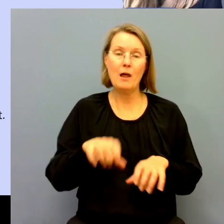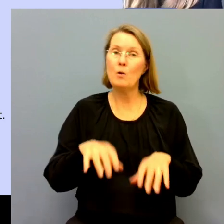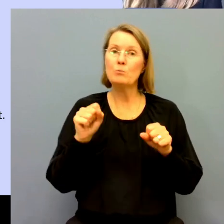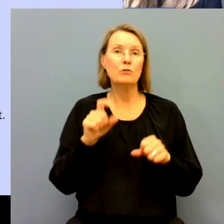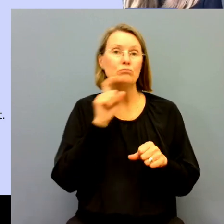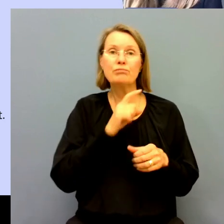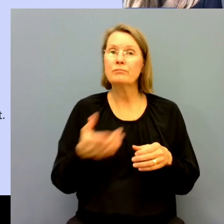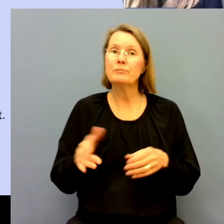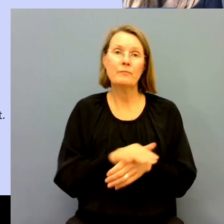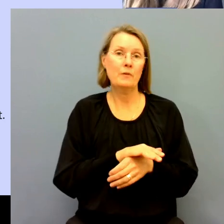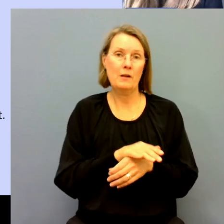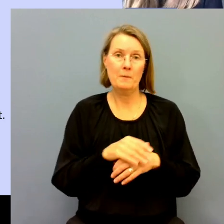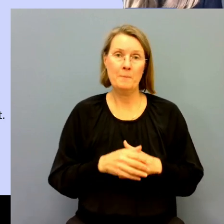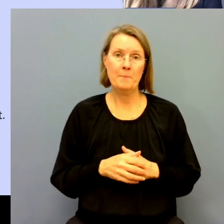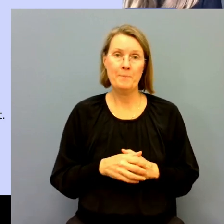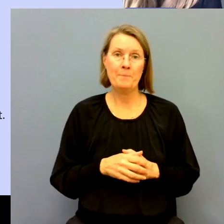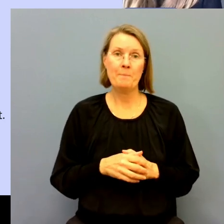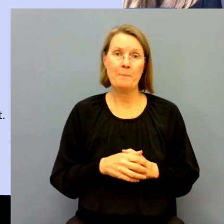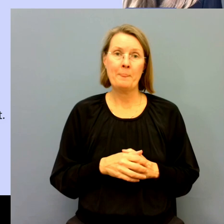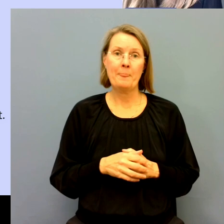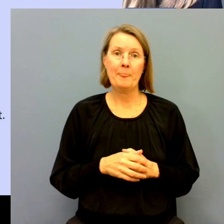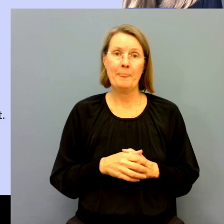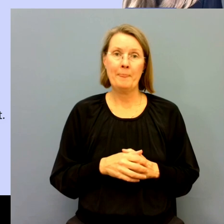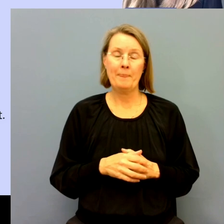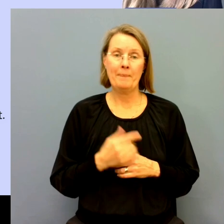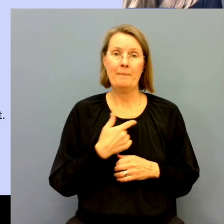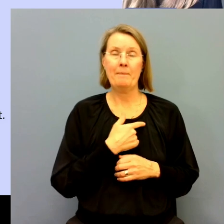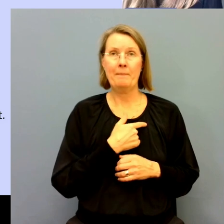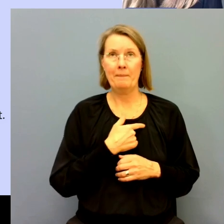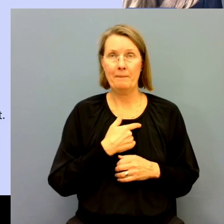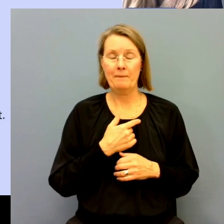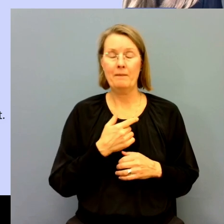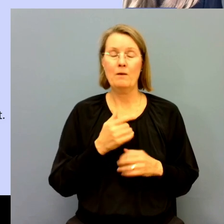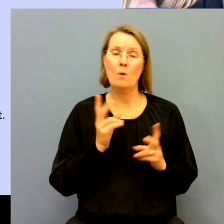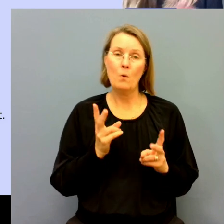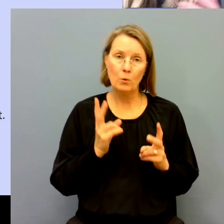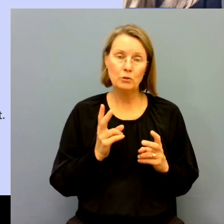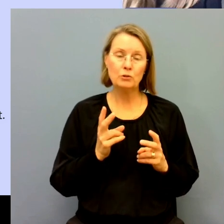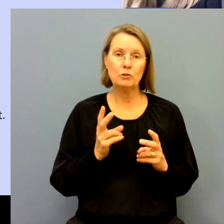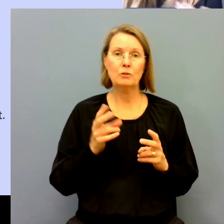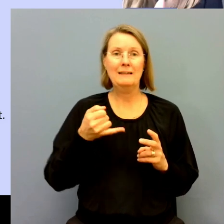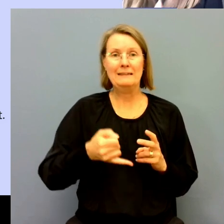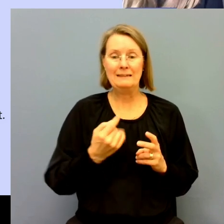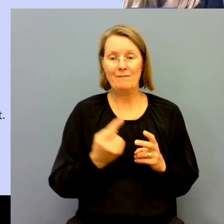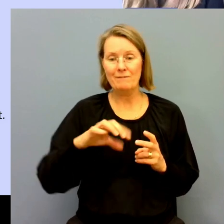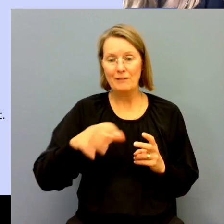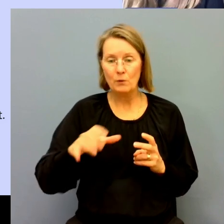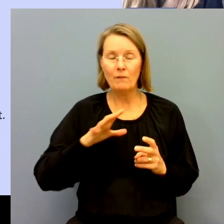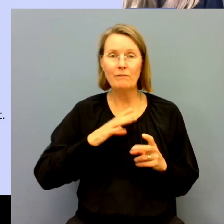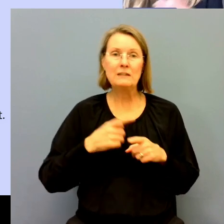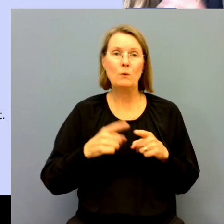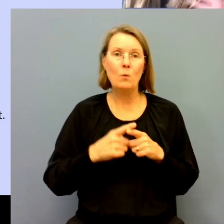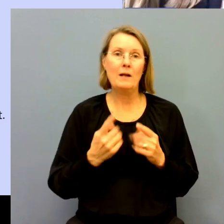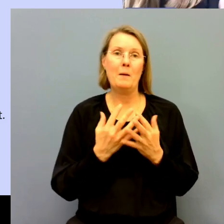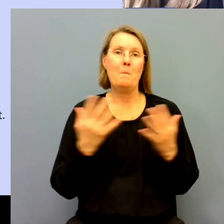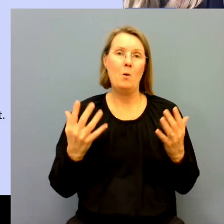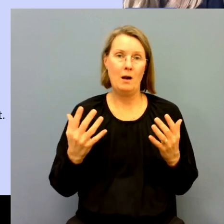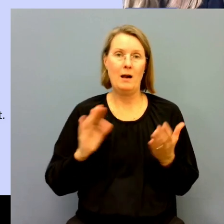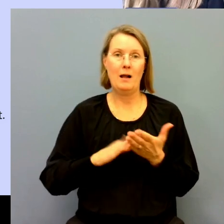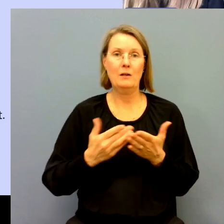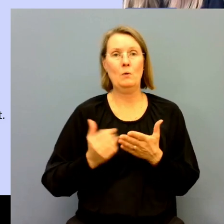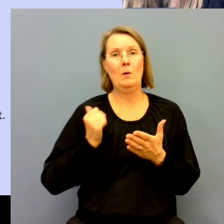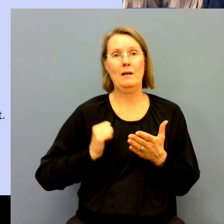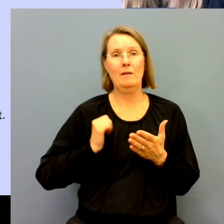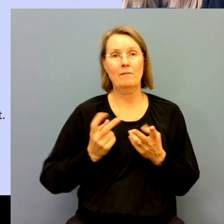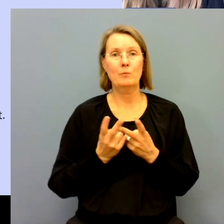uppdrag kan inte tillsättas. Det finns också olika många tolkanvändare i olika regioner. Så att behovet